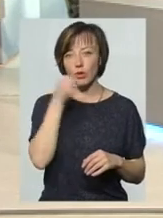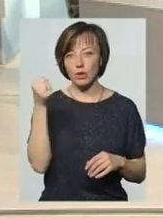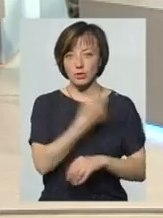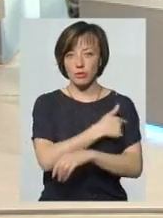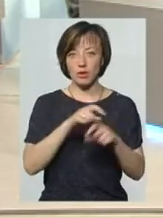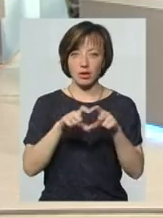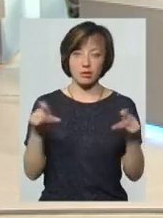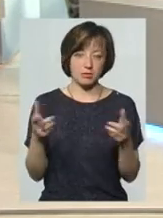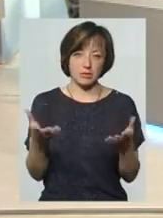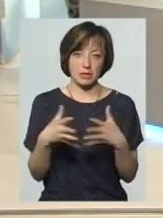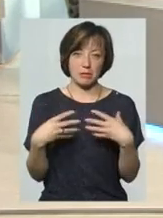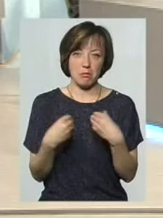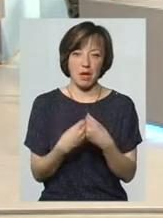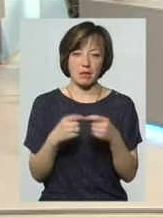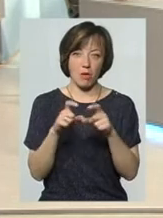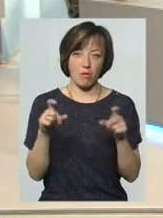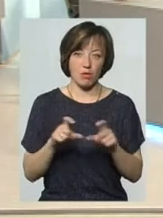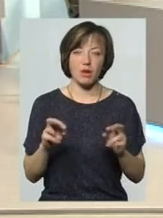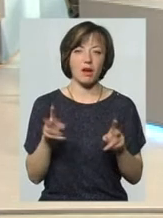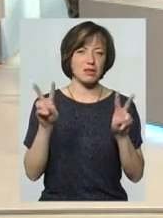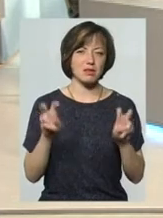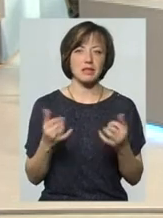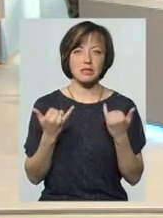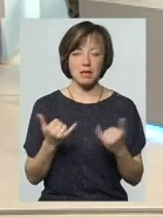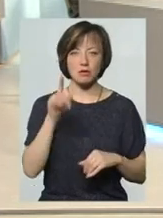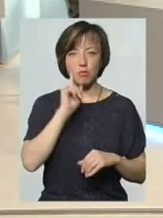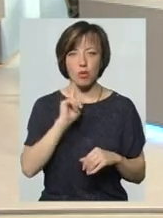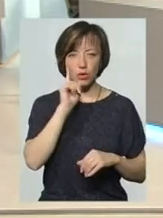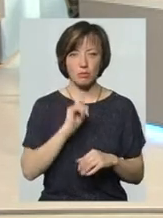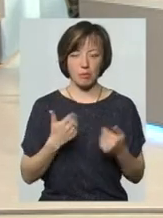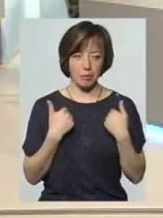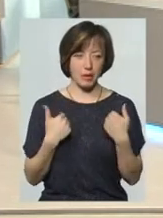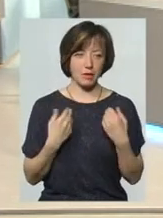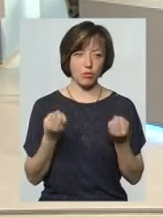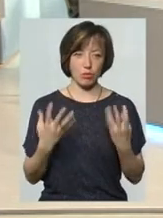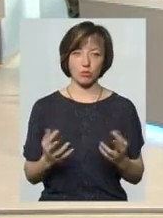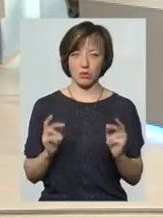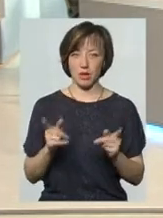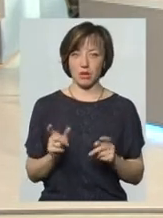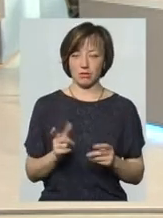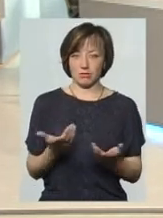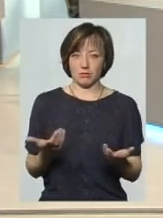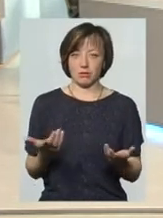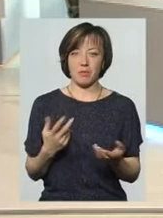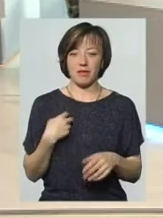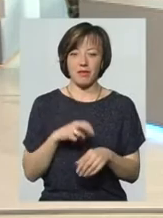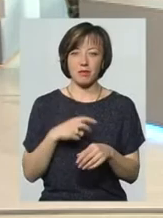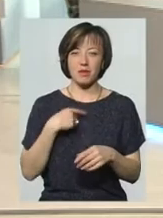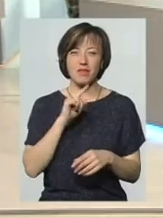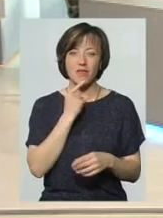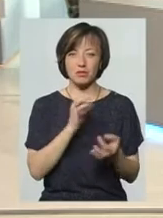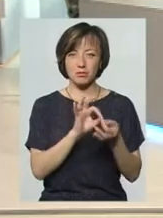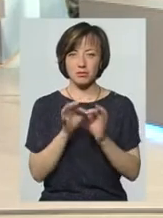поліклінікам? Чи по сімейним амбулаторіям? Як це назвати? Ну зараз, поки що, мені просто як пацієнту, так як мальчану, не медику. Мені важко сформулювати,